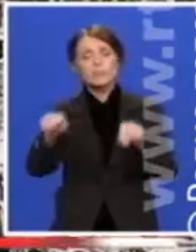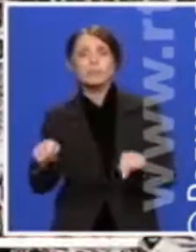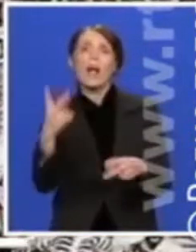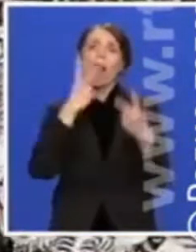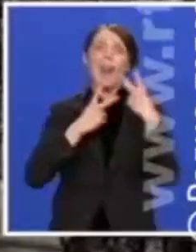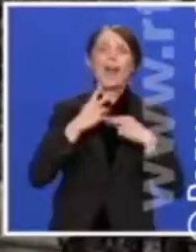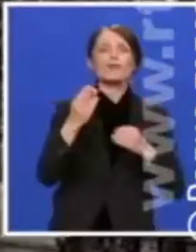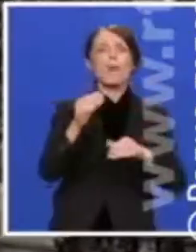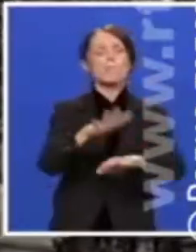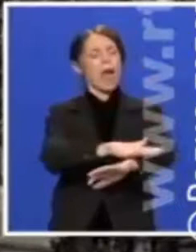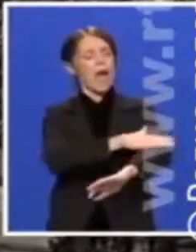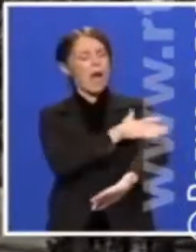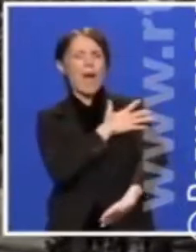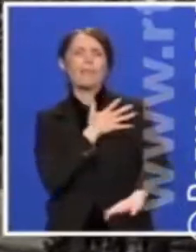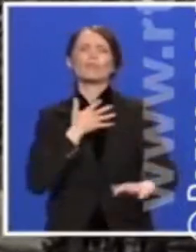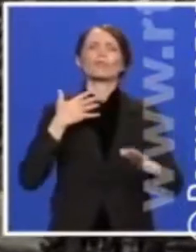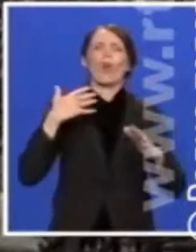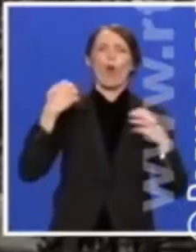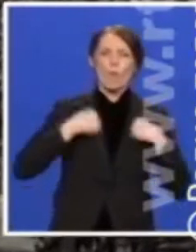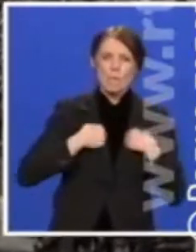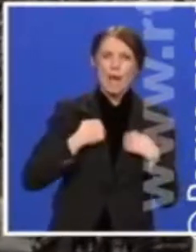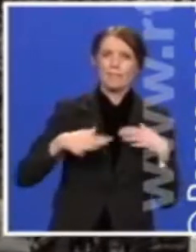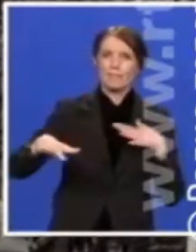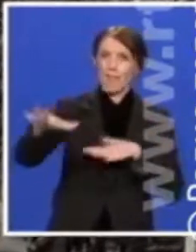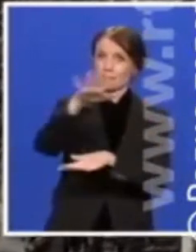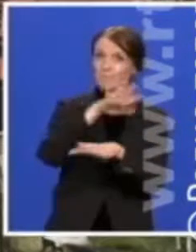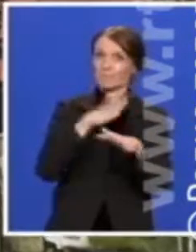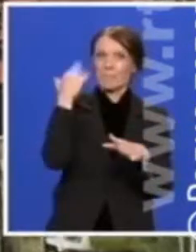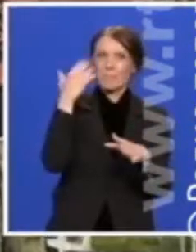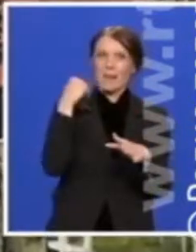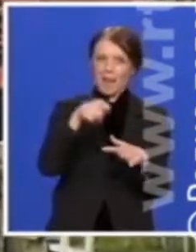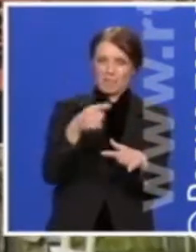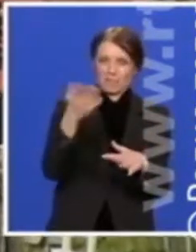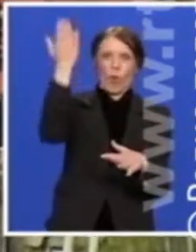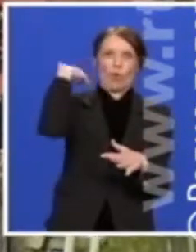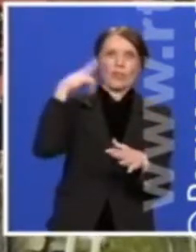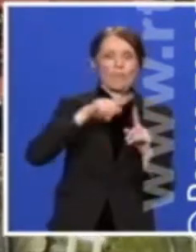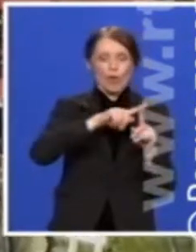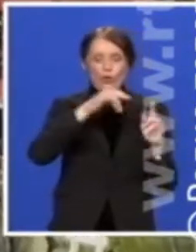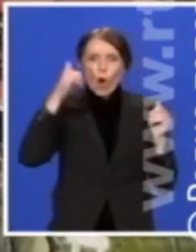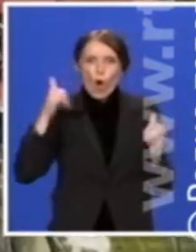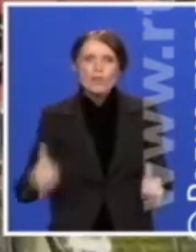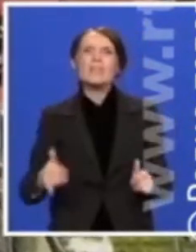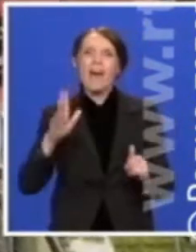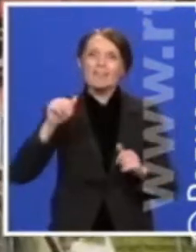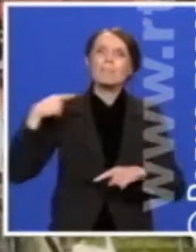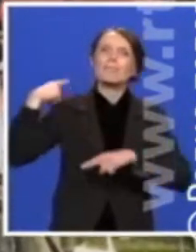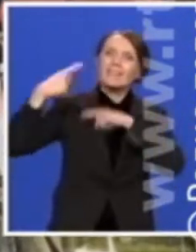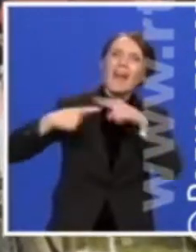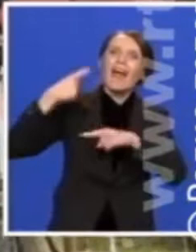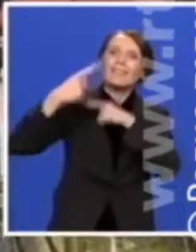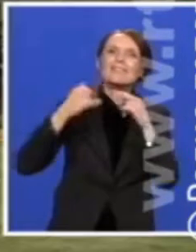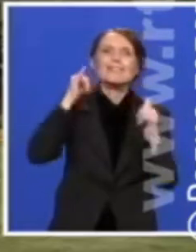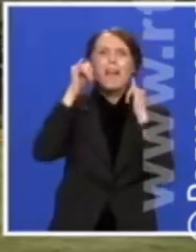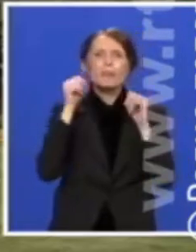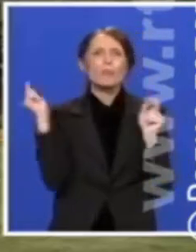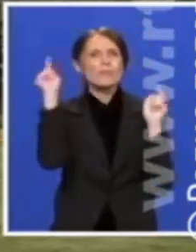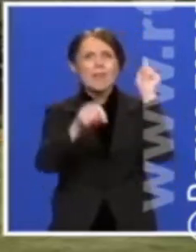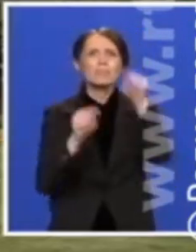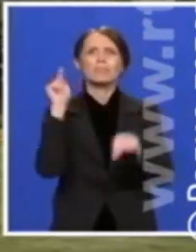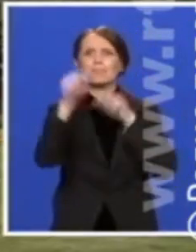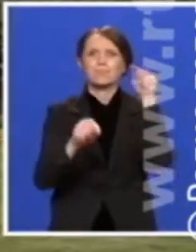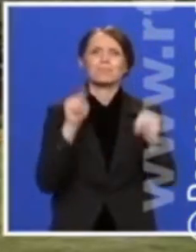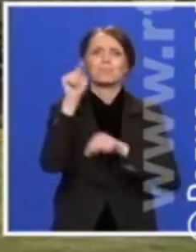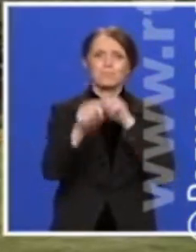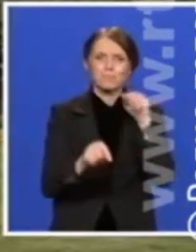kupatilima. Na tom prirodnom i arhitektonskom nasledđu, Palić gradi svoju viševekovnu turističku tradiciju. Ono što